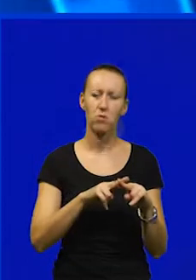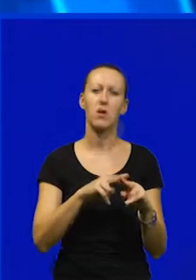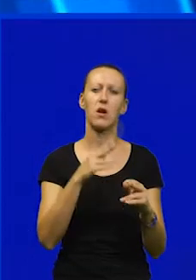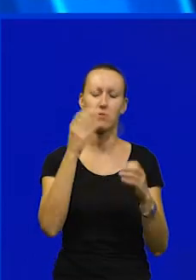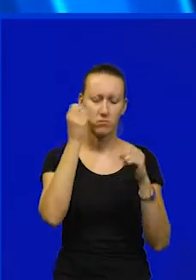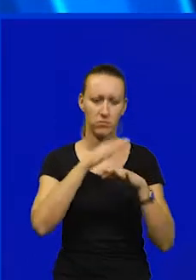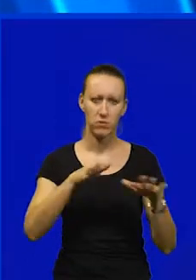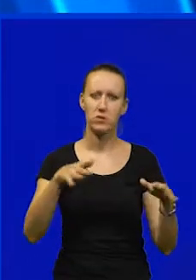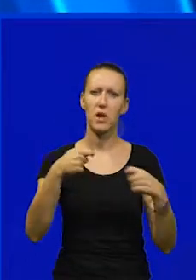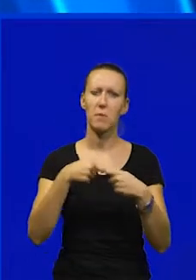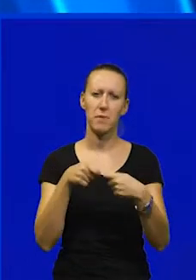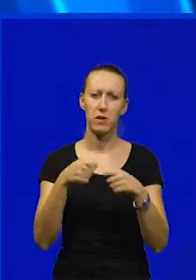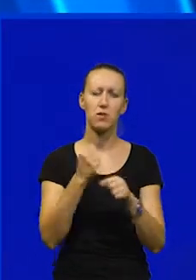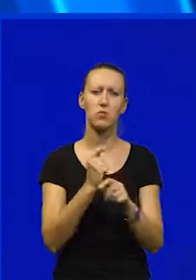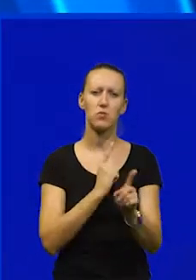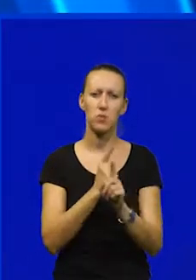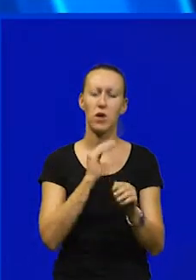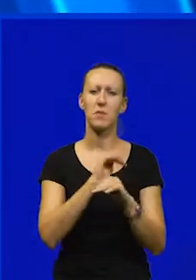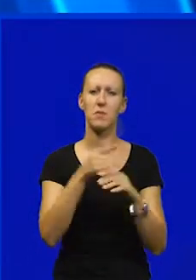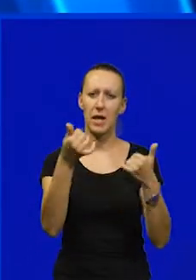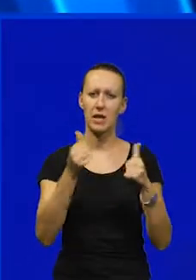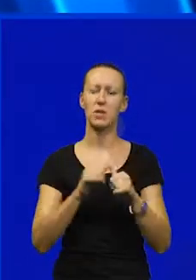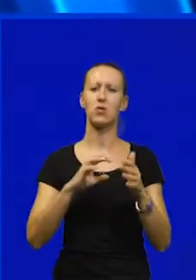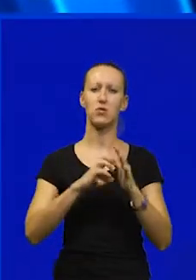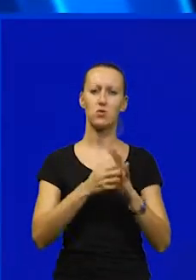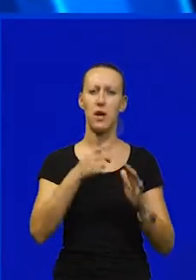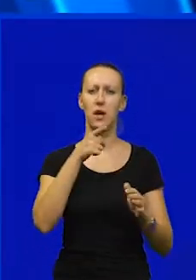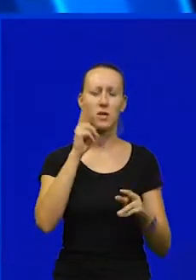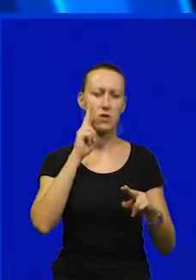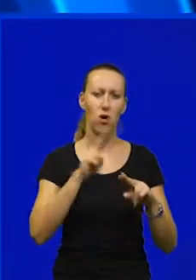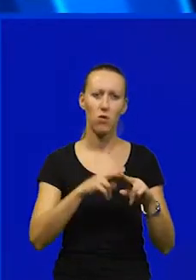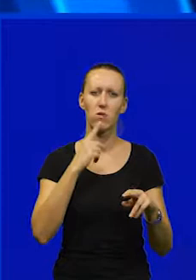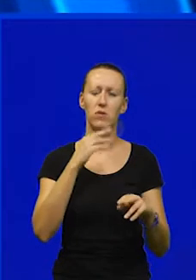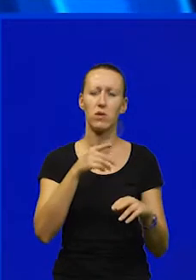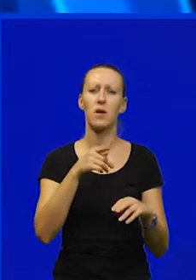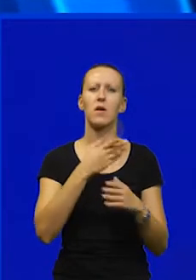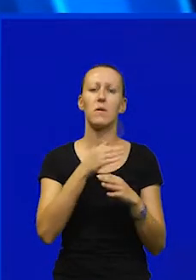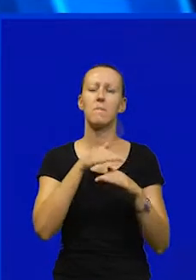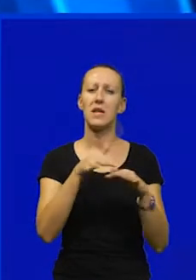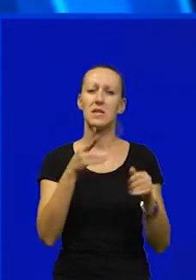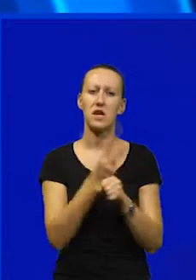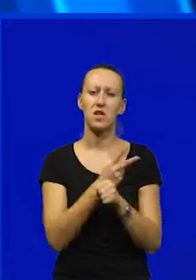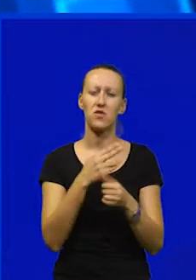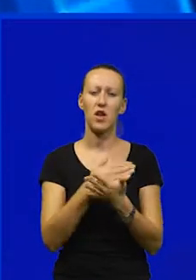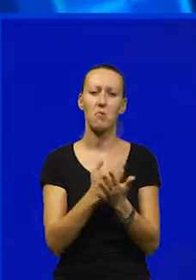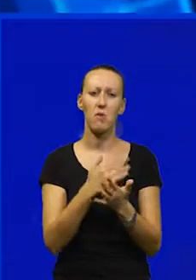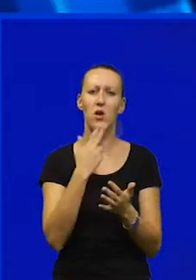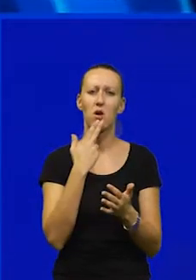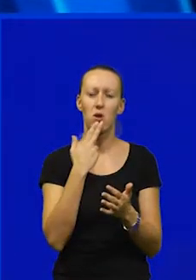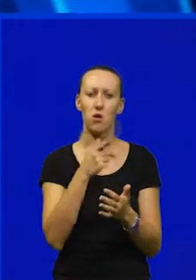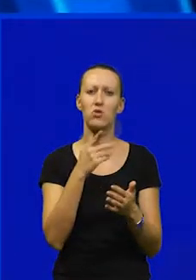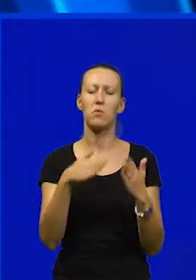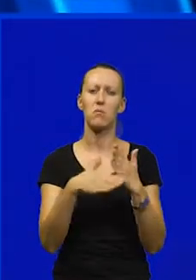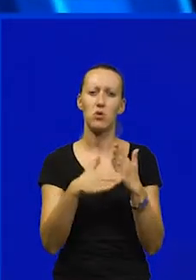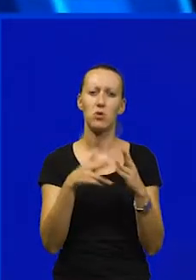poruku partnerstva suradnje prema Istarskoj županiji niz odluka u domeni ministra državne imovine koji će